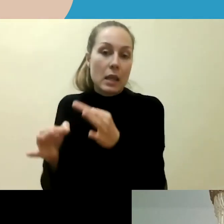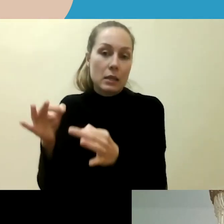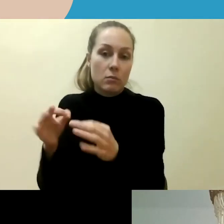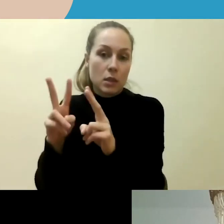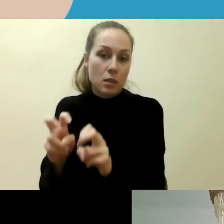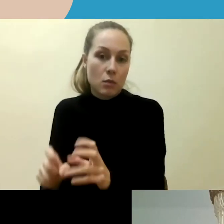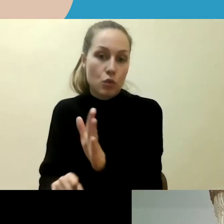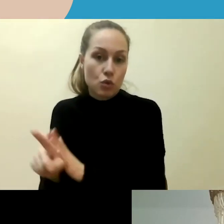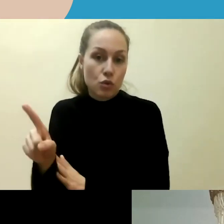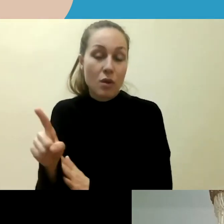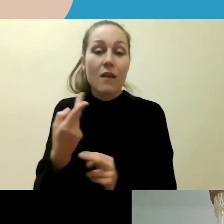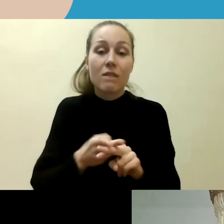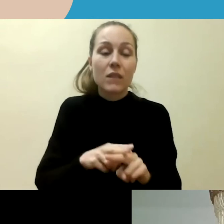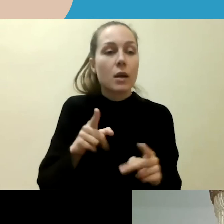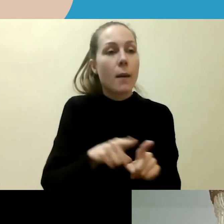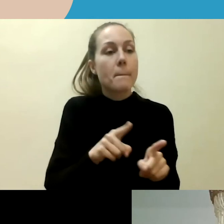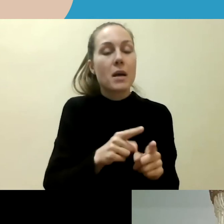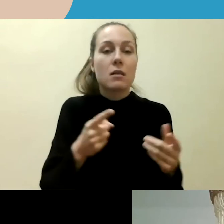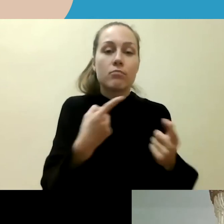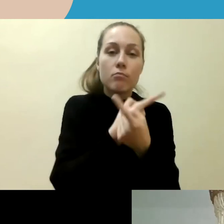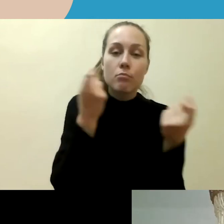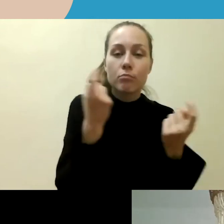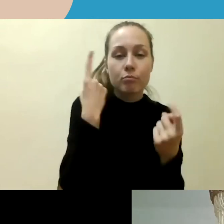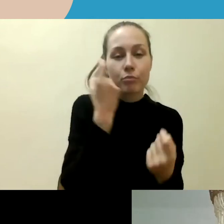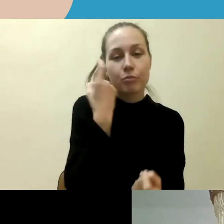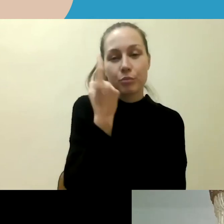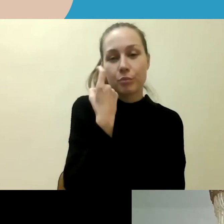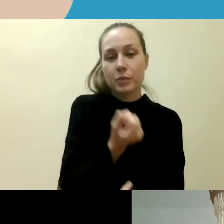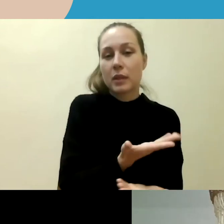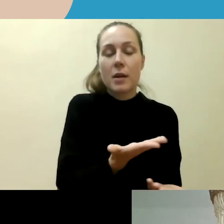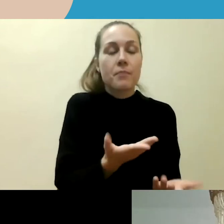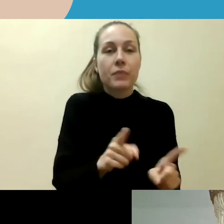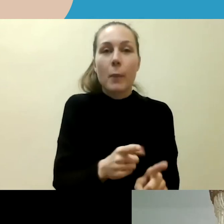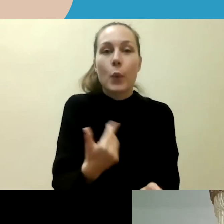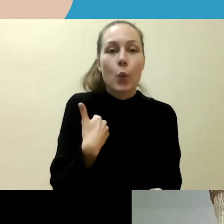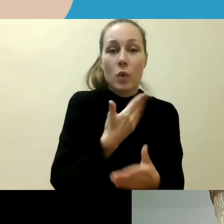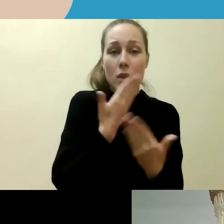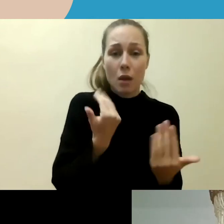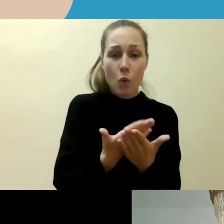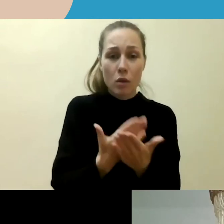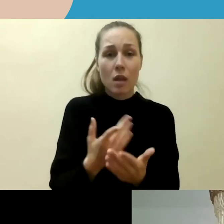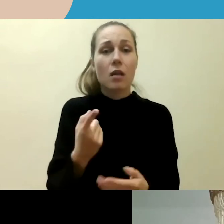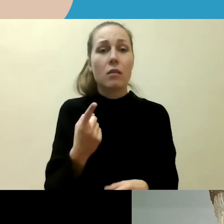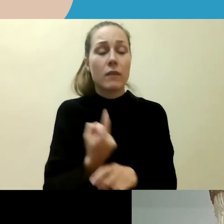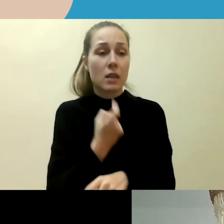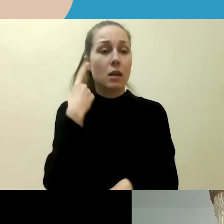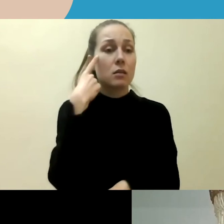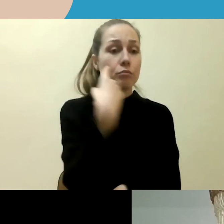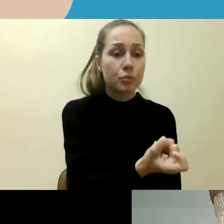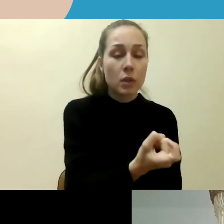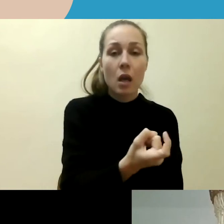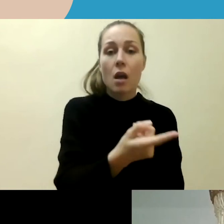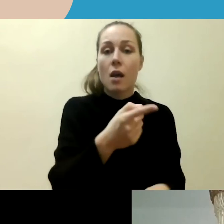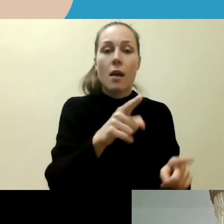neskatina pranešti, nes jeigu jis vieną kartą pranešia apie nepykantos kurstimą, jisai nepradėtas į teisminis tyrimimas, jis niekur